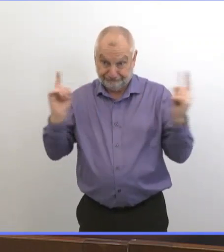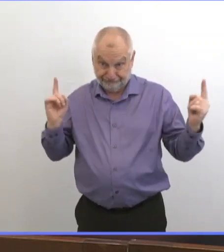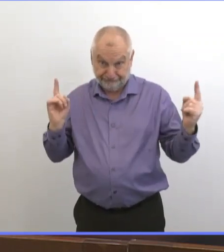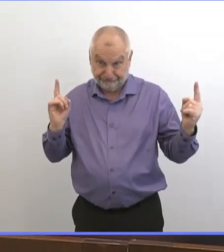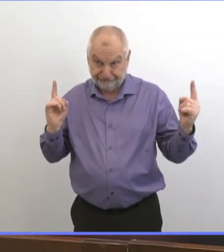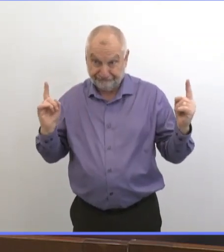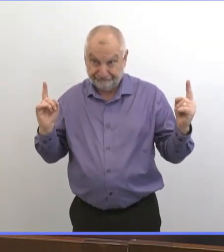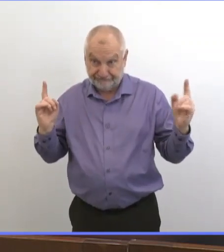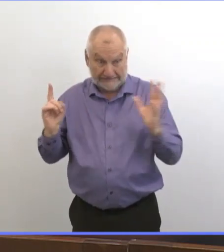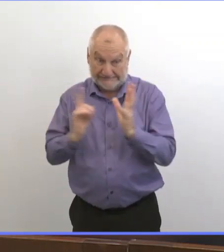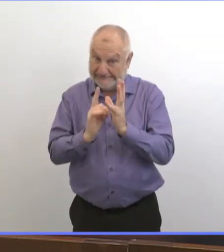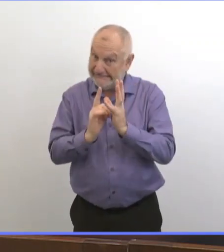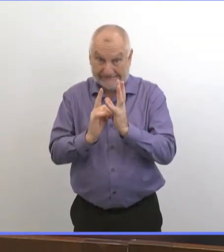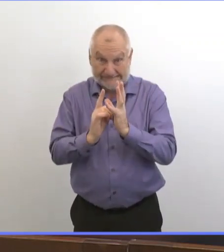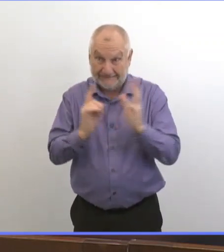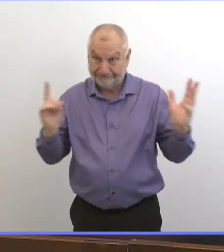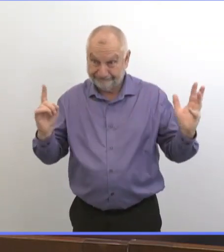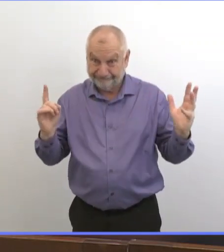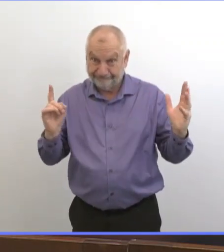personne dans le foyer.